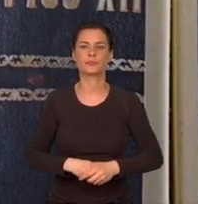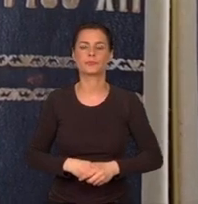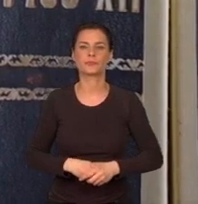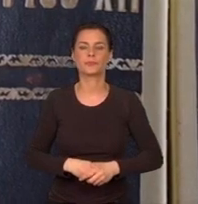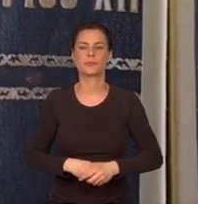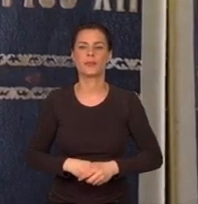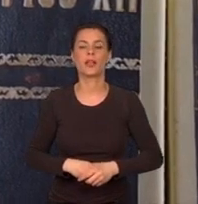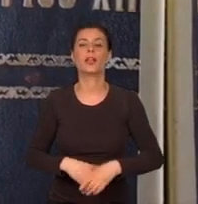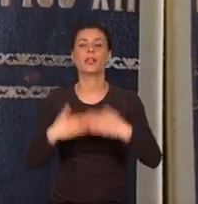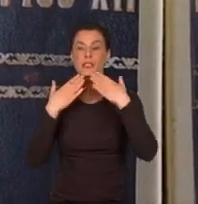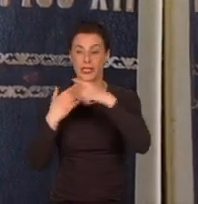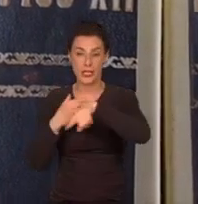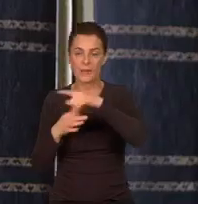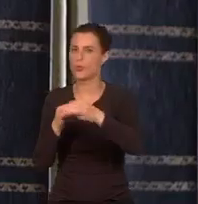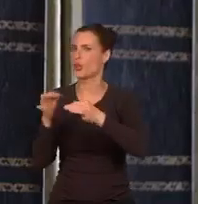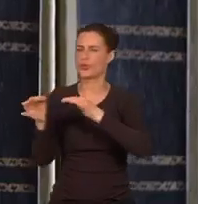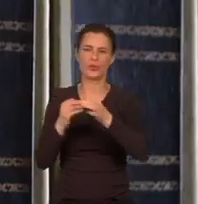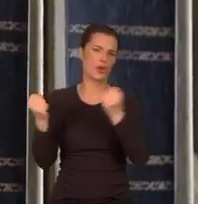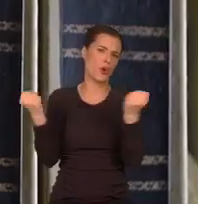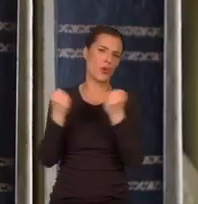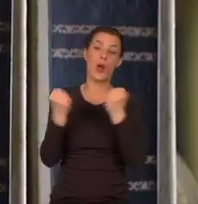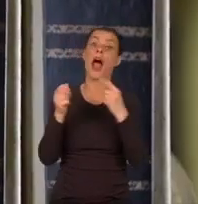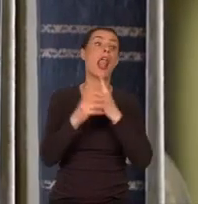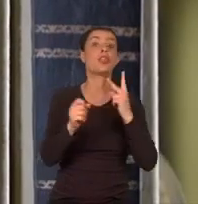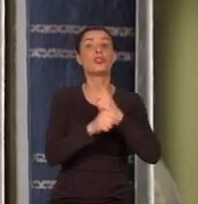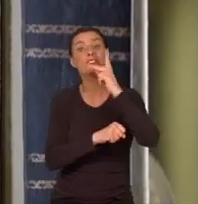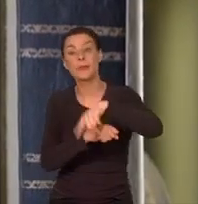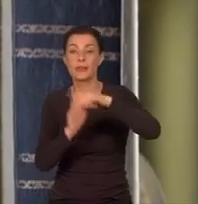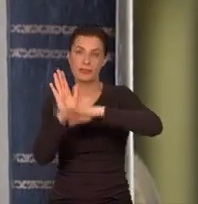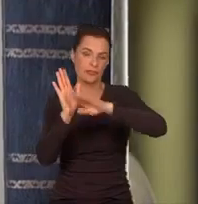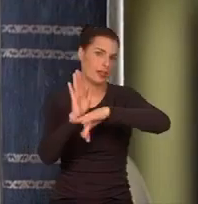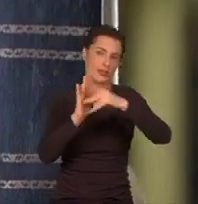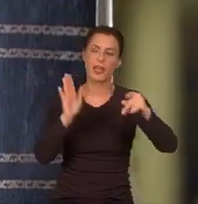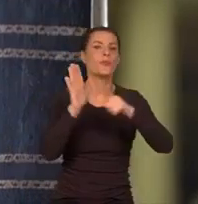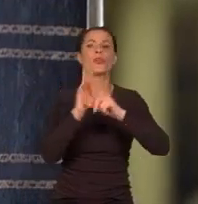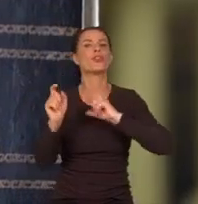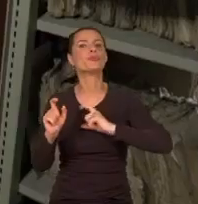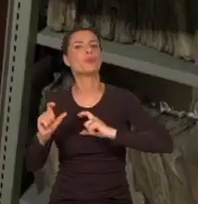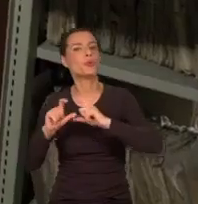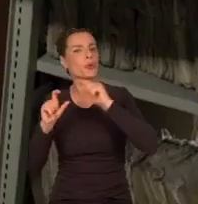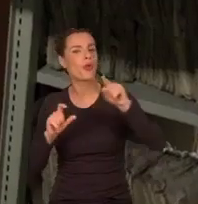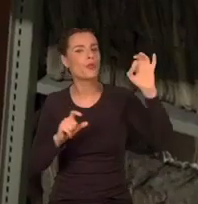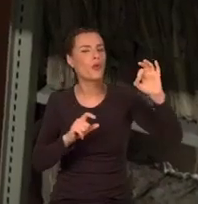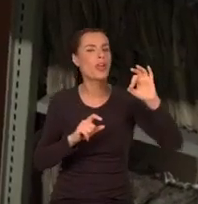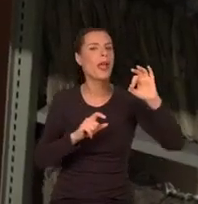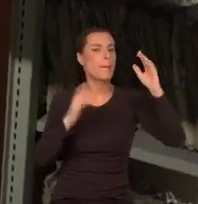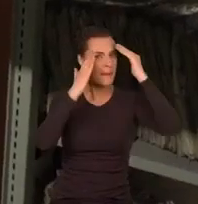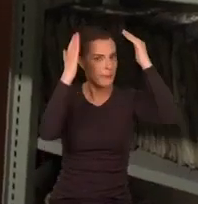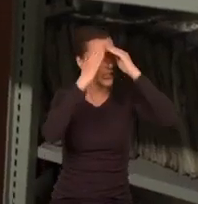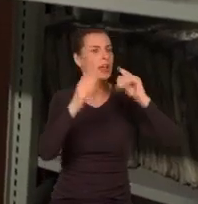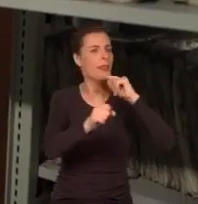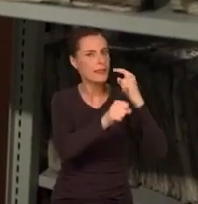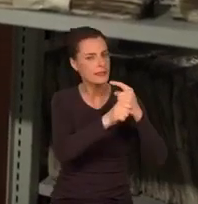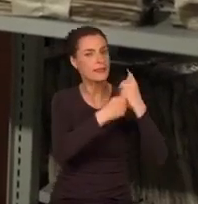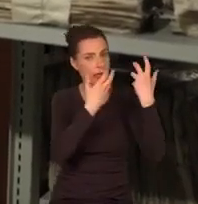Ta żyła złota dla historyków nie jest powszechnie dostępna, gdyż to biuro papieża decyduje o udostępnianiu pisma.